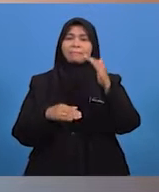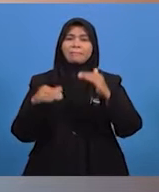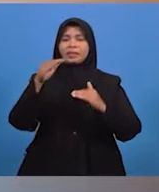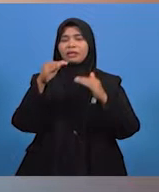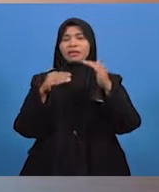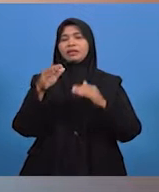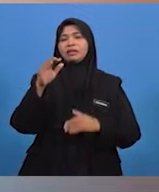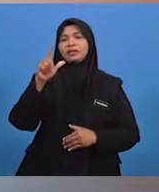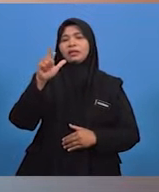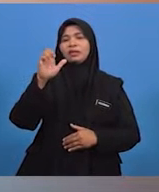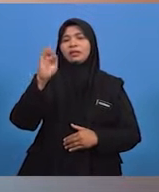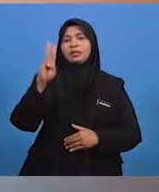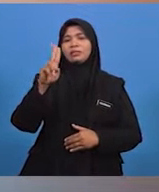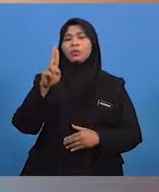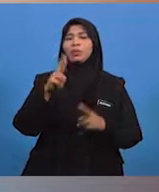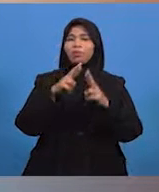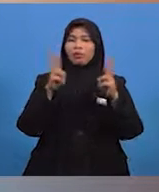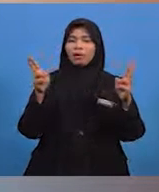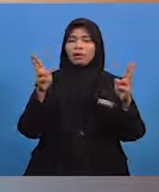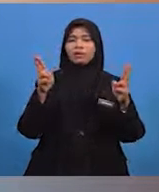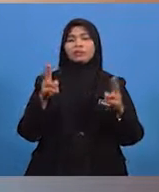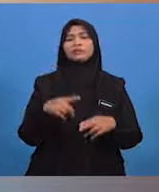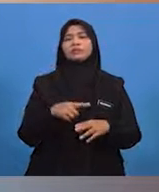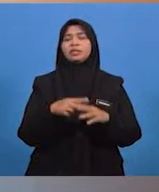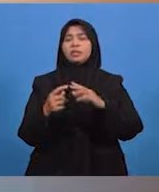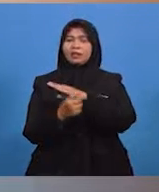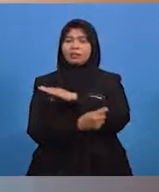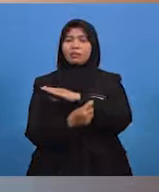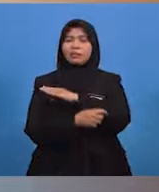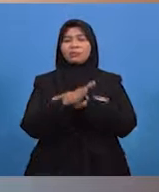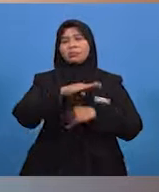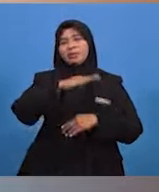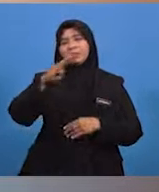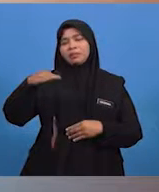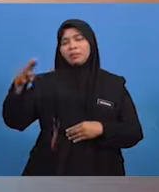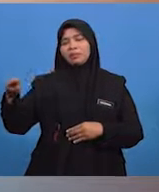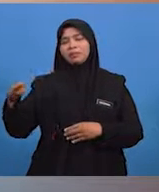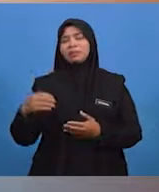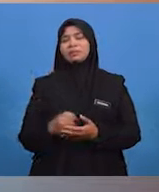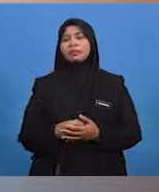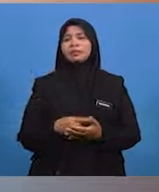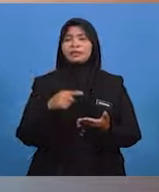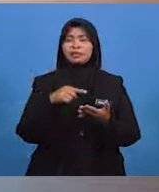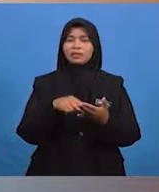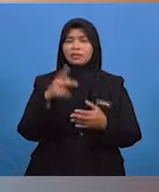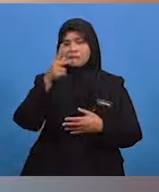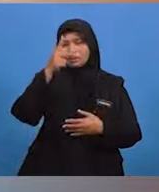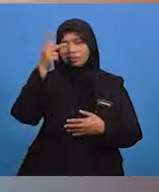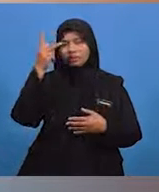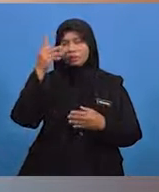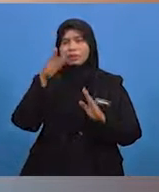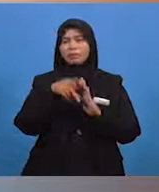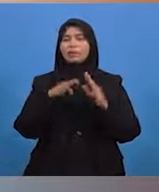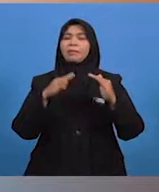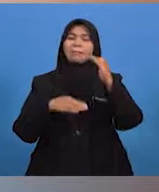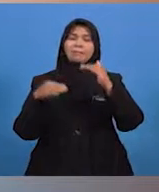leboraya di lering-lering bukit juga boleh mengakibatkan kejadian tanah runtuh. Ini adalah kerana